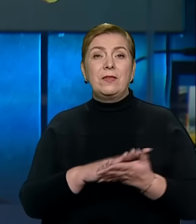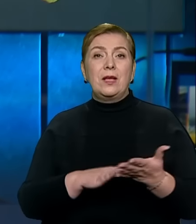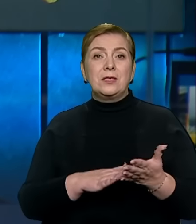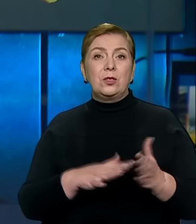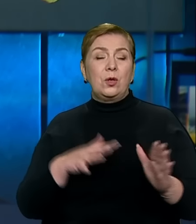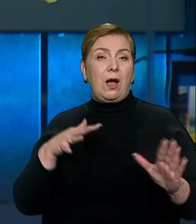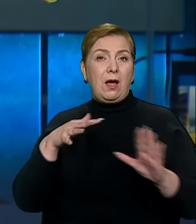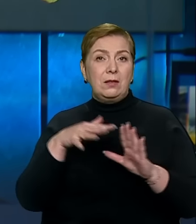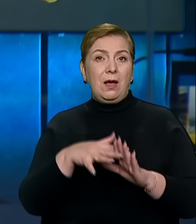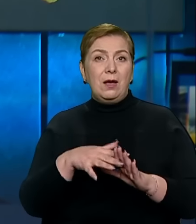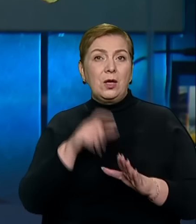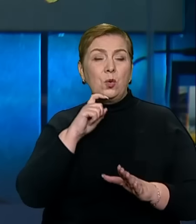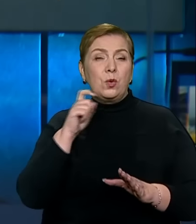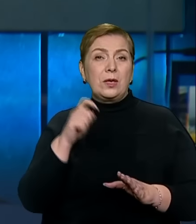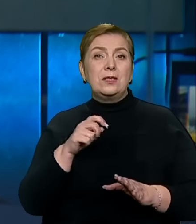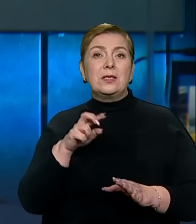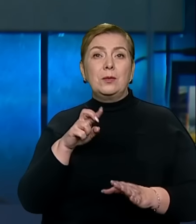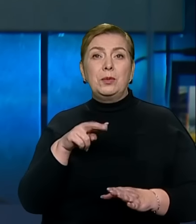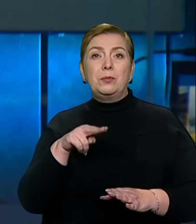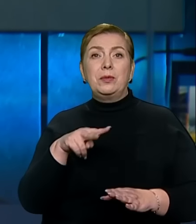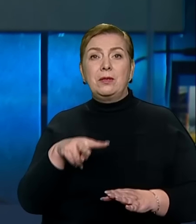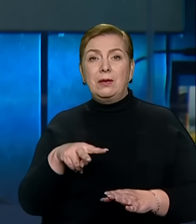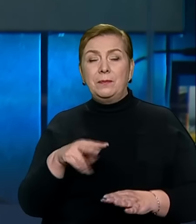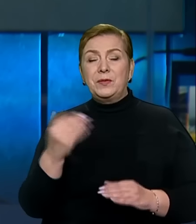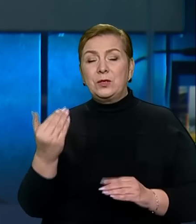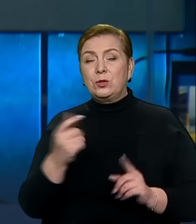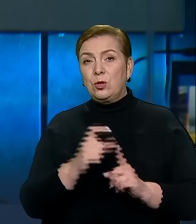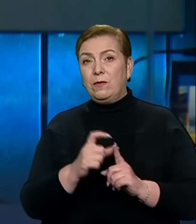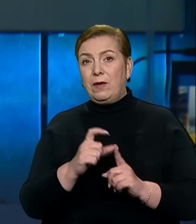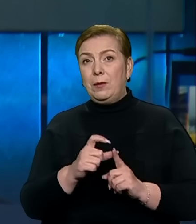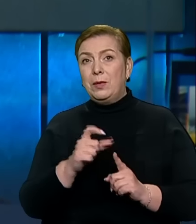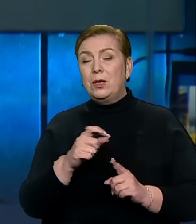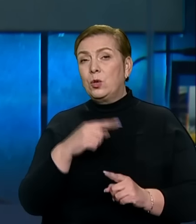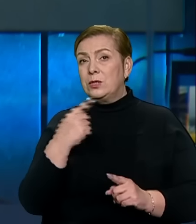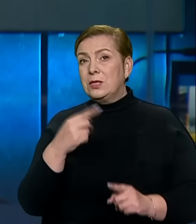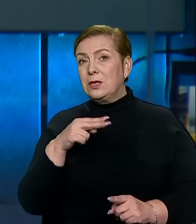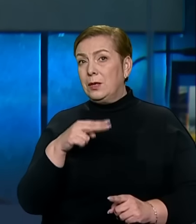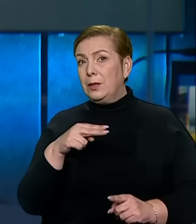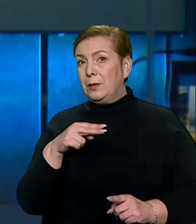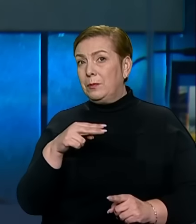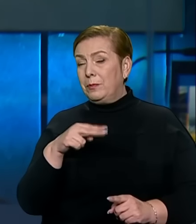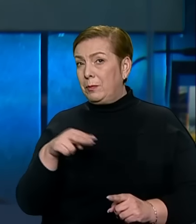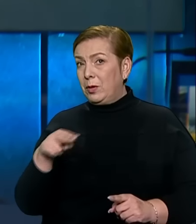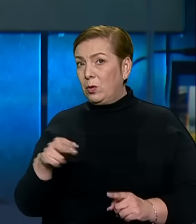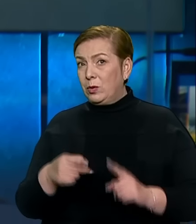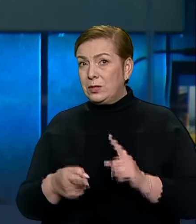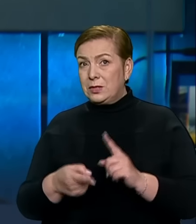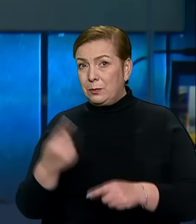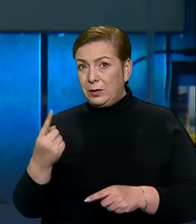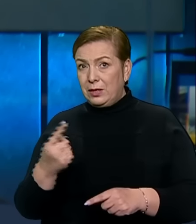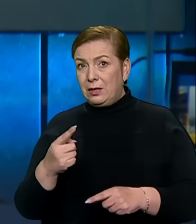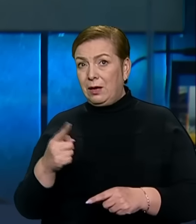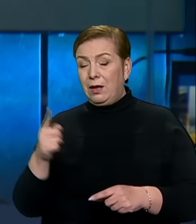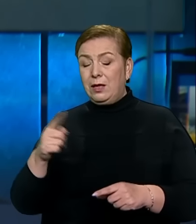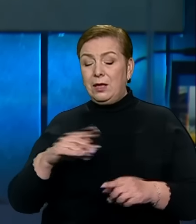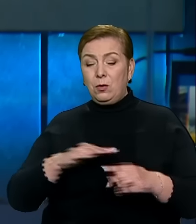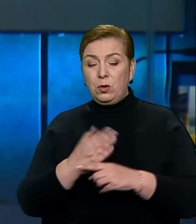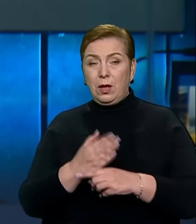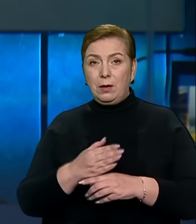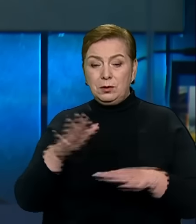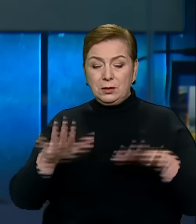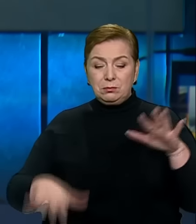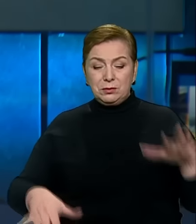українських безпілотників. За його словами, російська ППО їх збила, і займання на заводі почалося через падіння